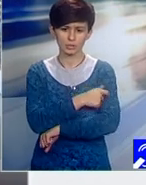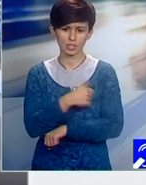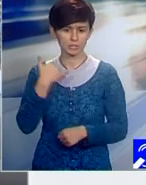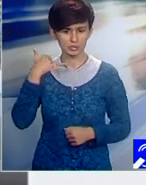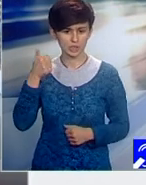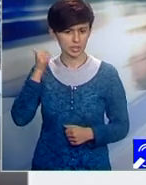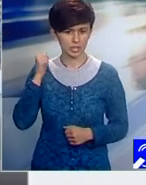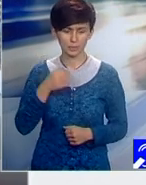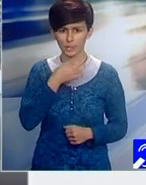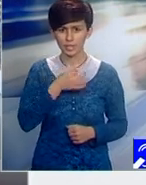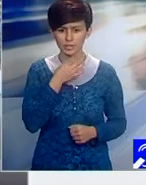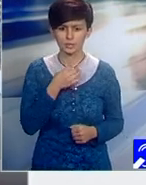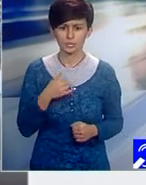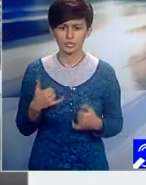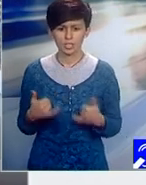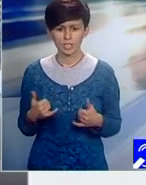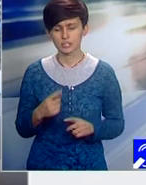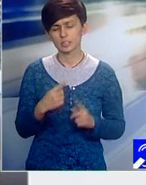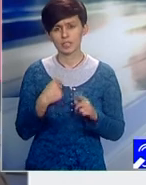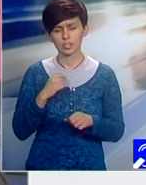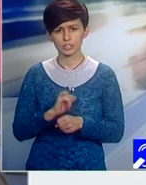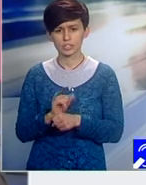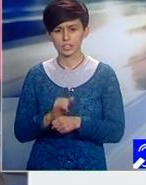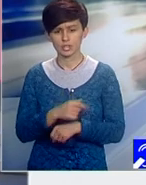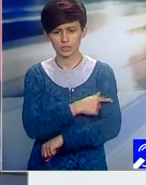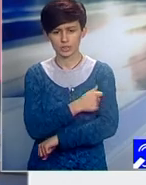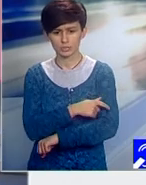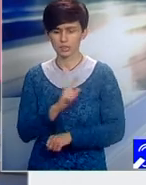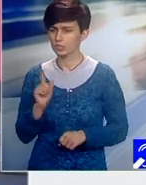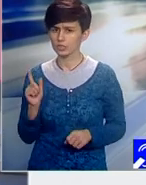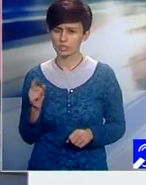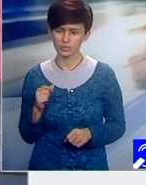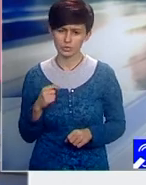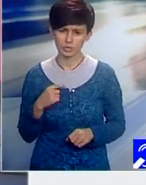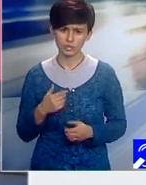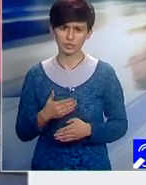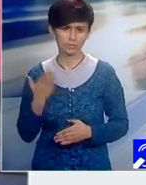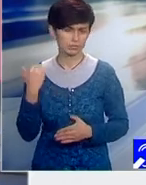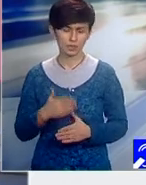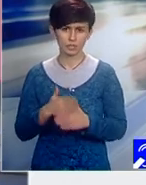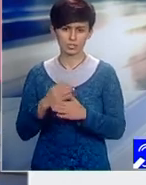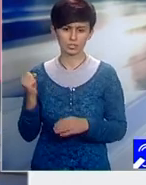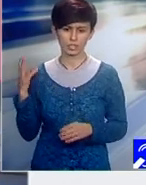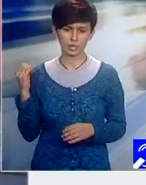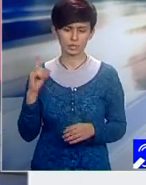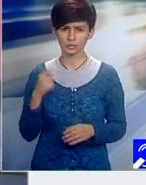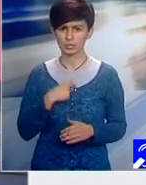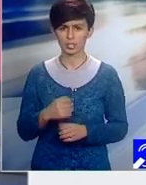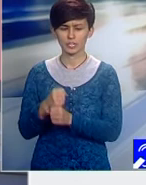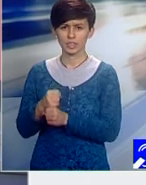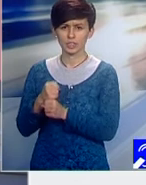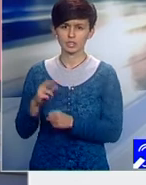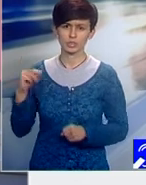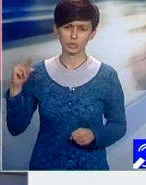îți spun sincer, astăzi, dacă eu aș fi director de spital și n-aș fi avut o susținere politică, eu nu pot să-mi finanțez nici UPU,